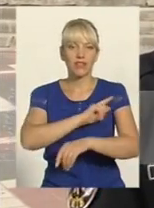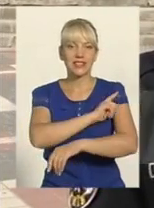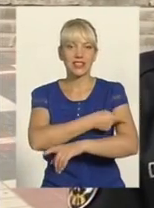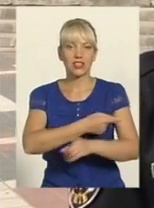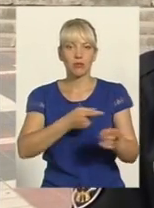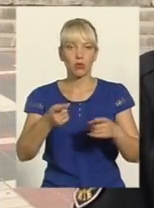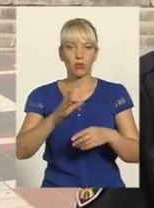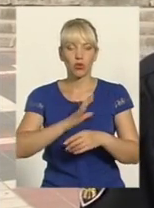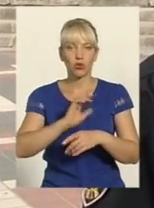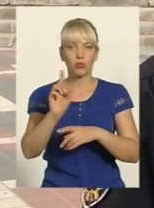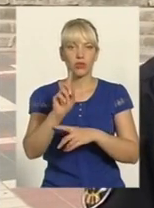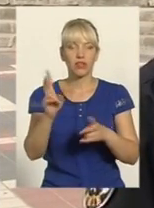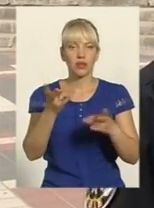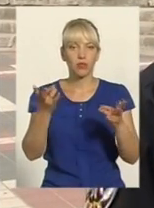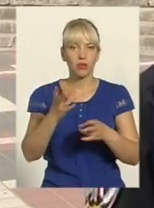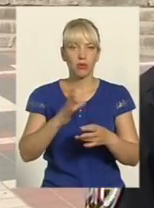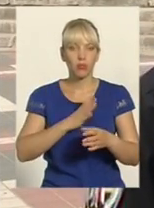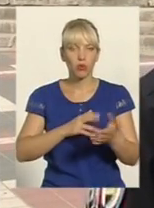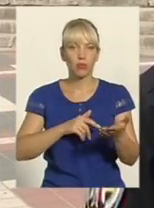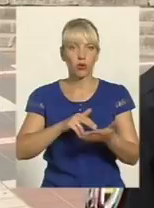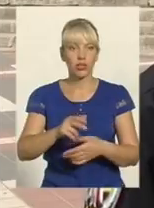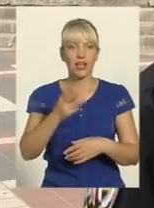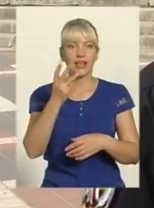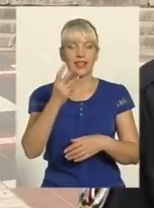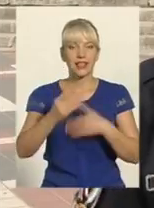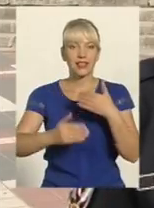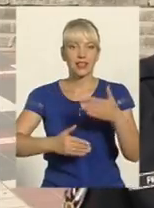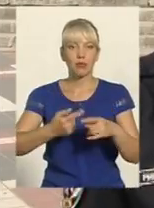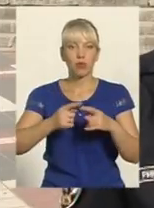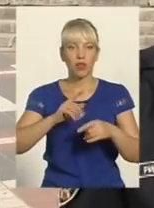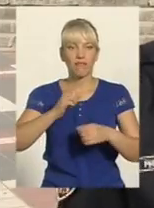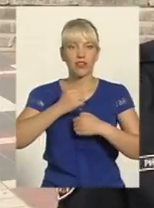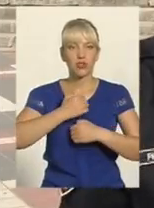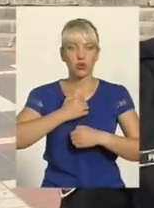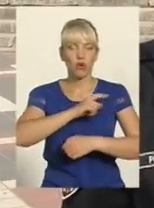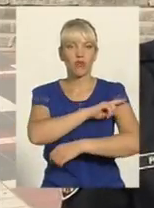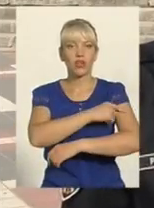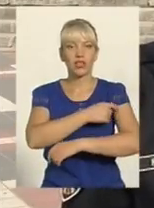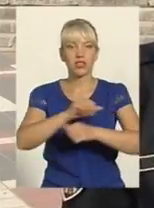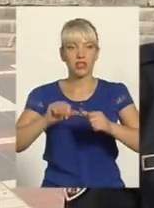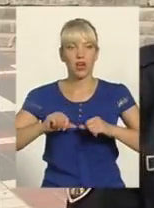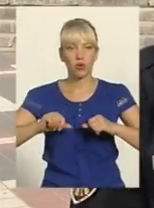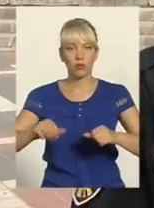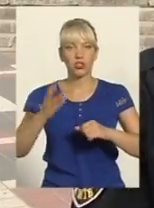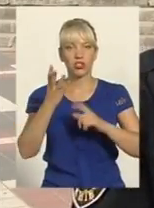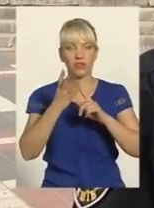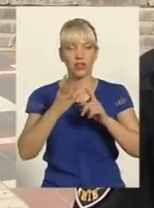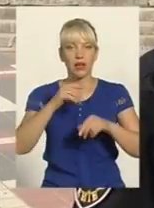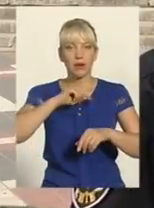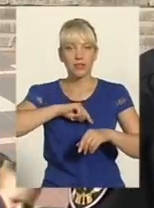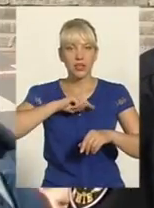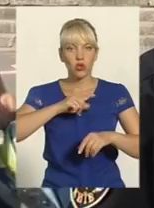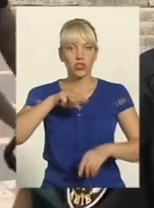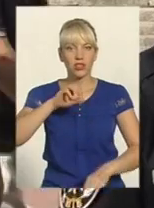певні нормативи, які потрібно було пройти Третій етап – була військово-лікарська комісія Четвертий психологічний тест